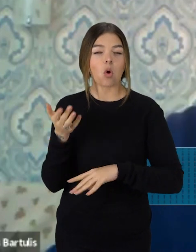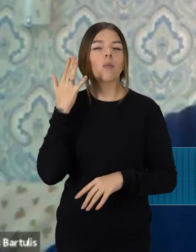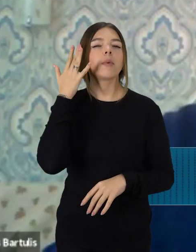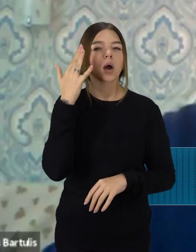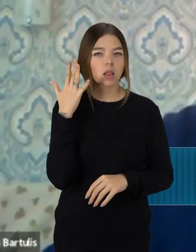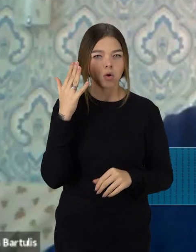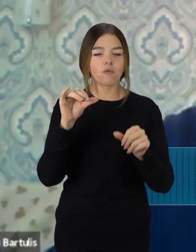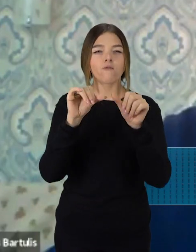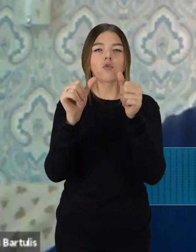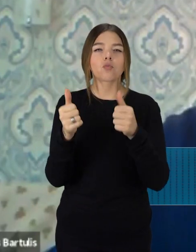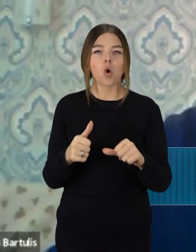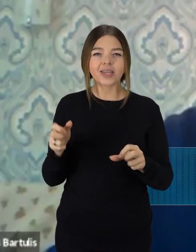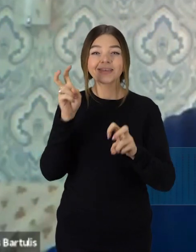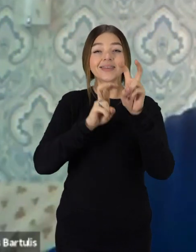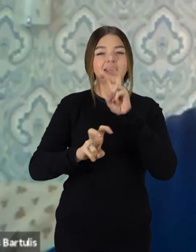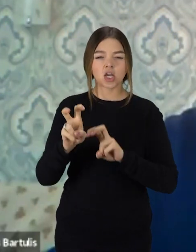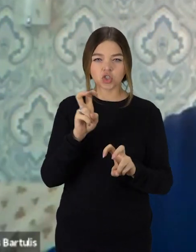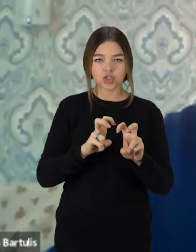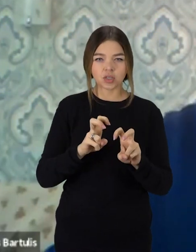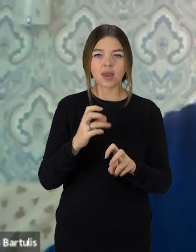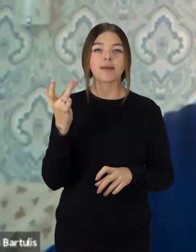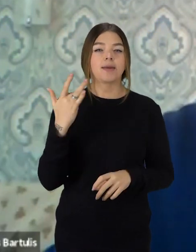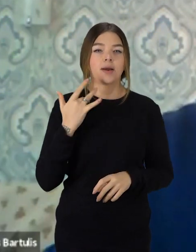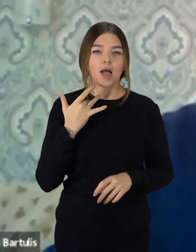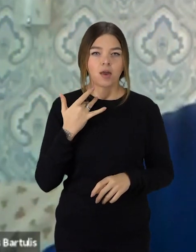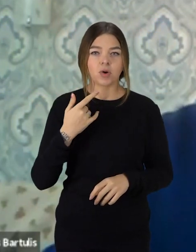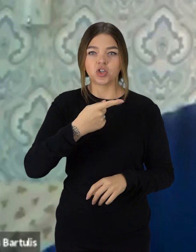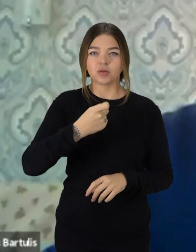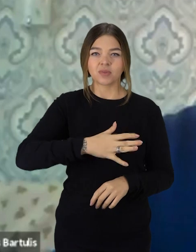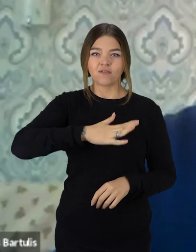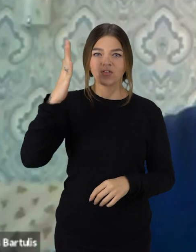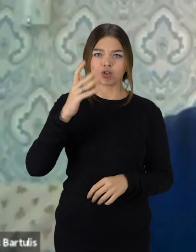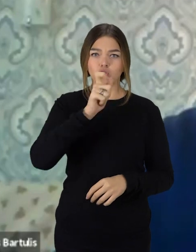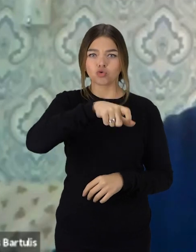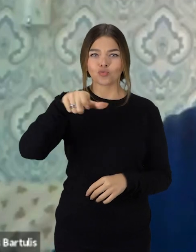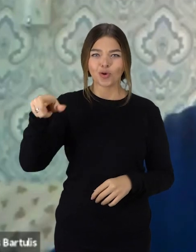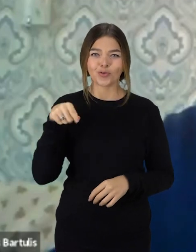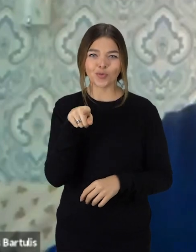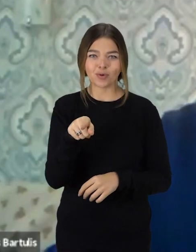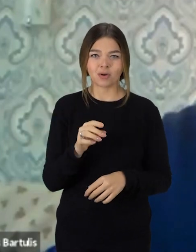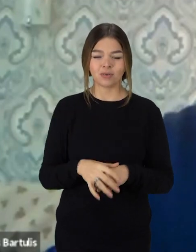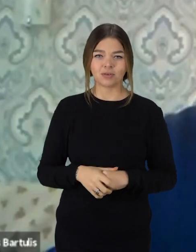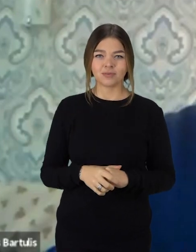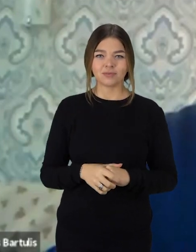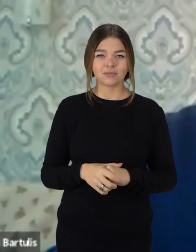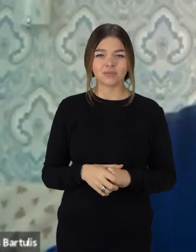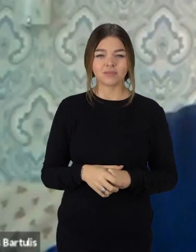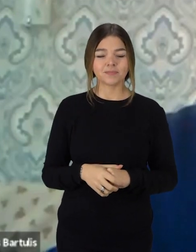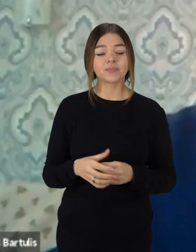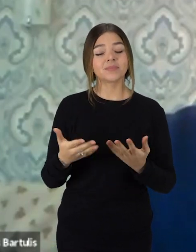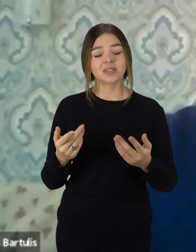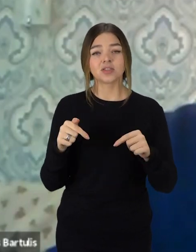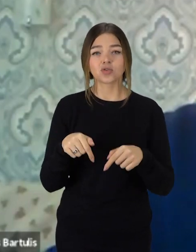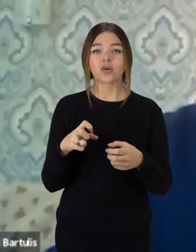formuoti ieškinį reikalavimą keliam šintam teismo procese dalyviu. Tai va